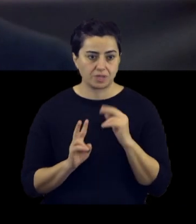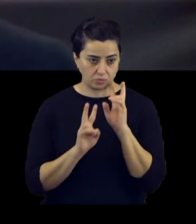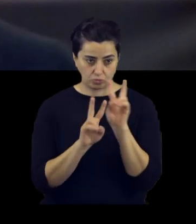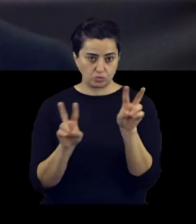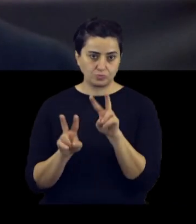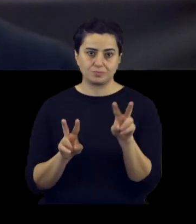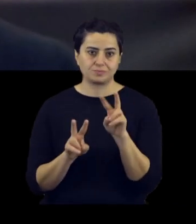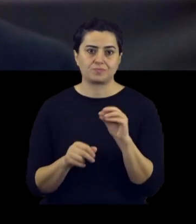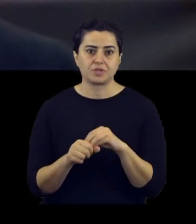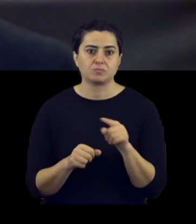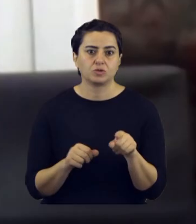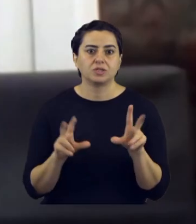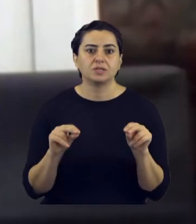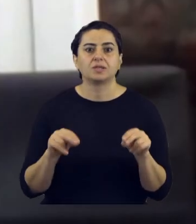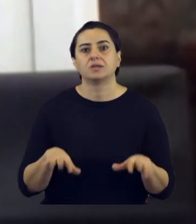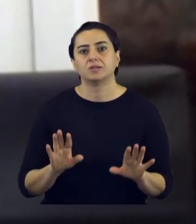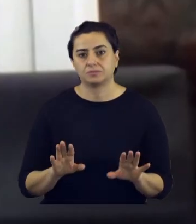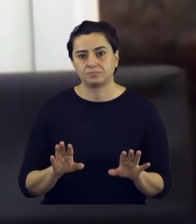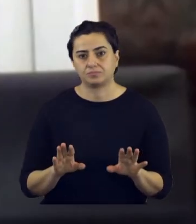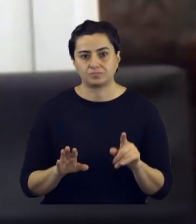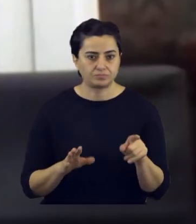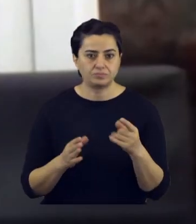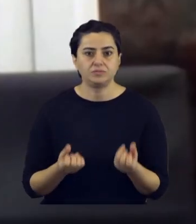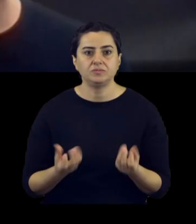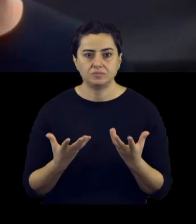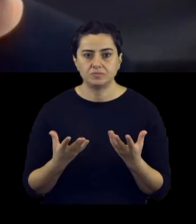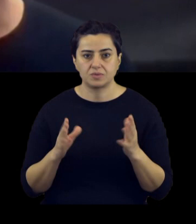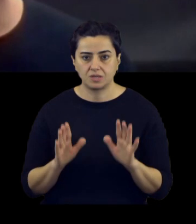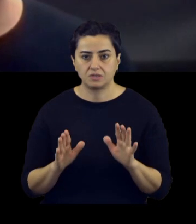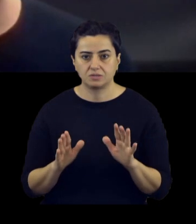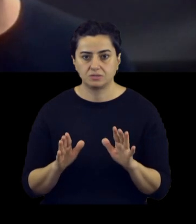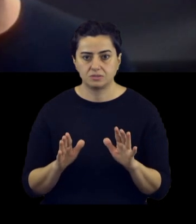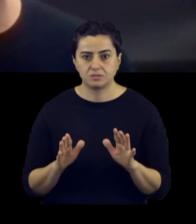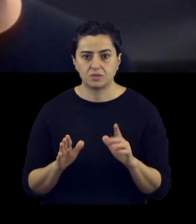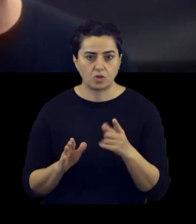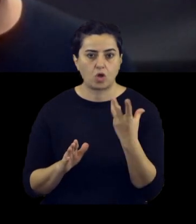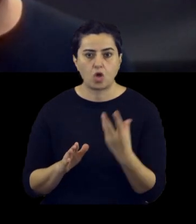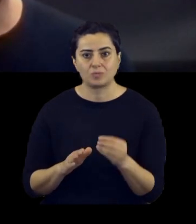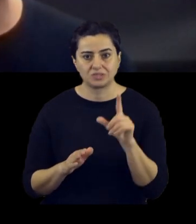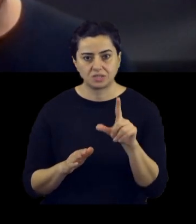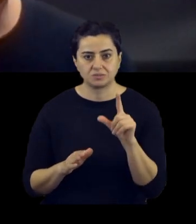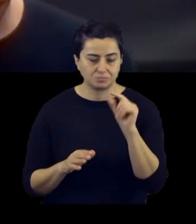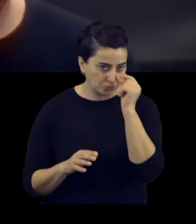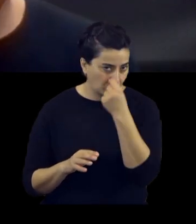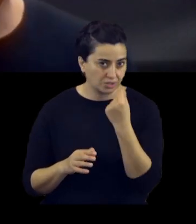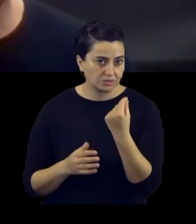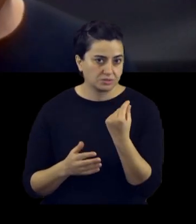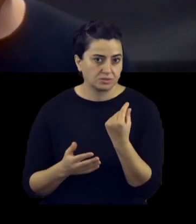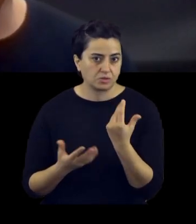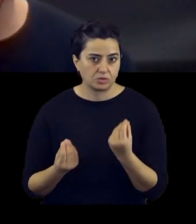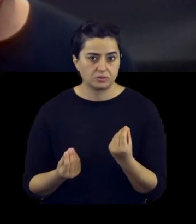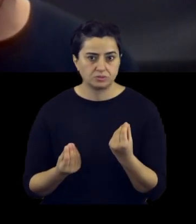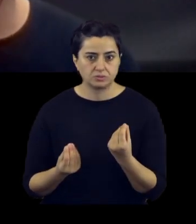etrafımda dediğim gibi gözlemlediğim kadarıyla bunlar pek mümkün olmuyor. Ama aslında olması çok kolay şeyler.